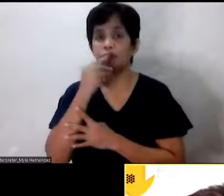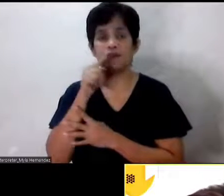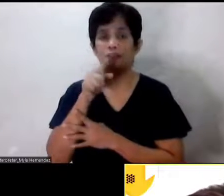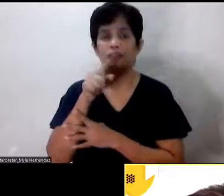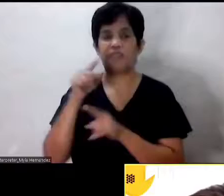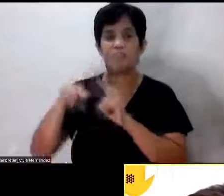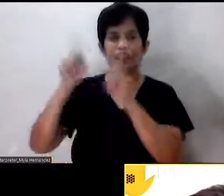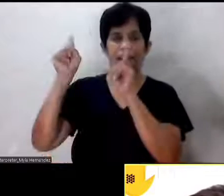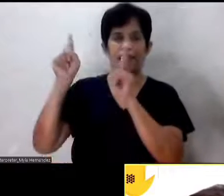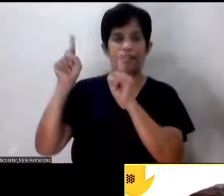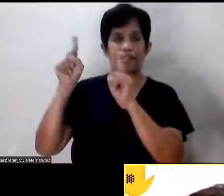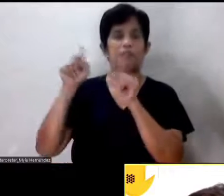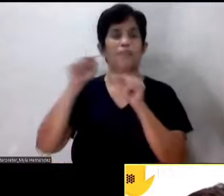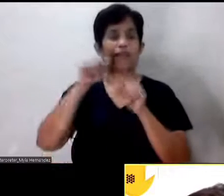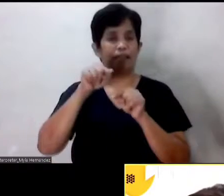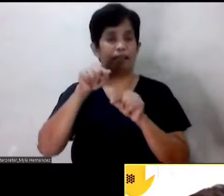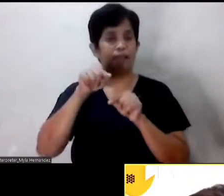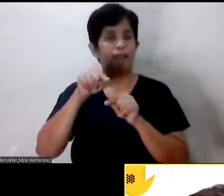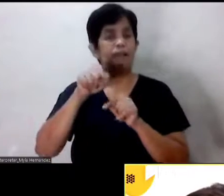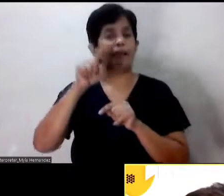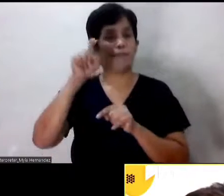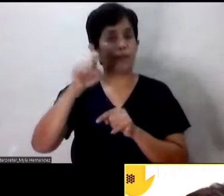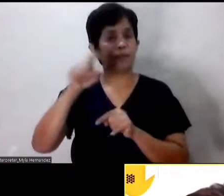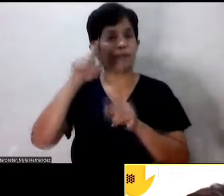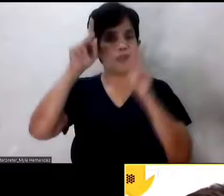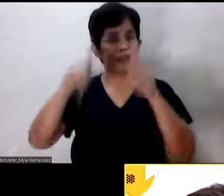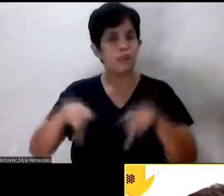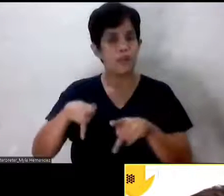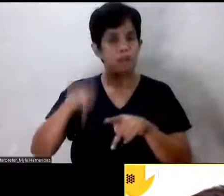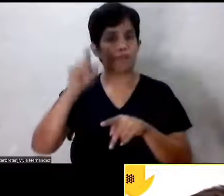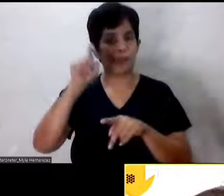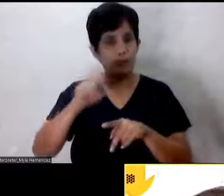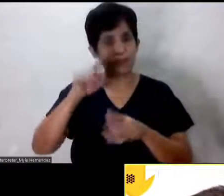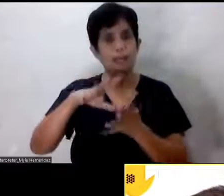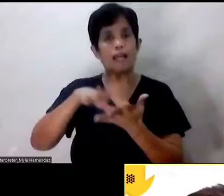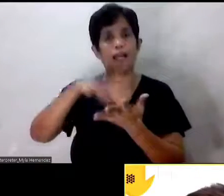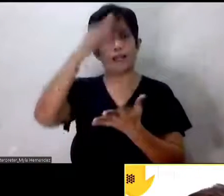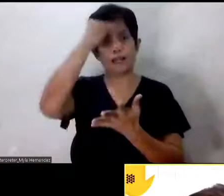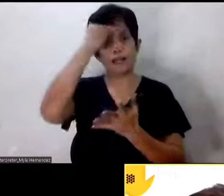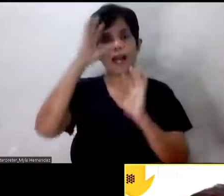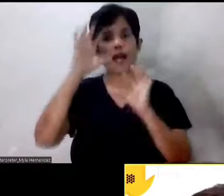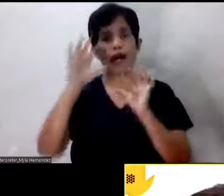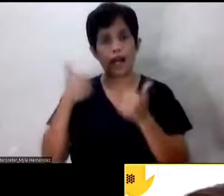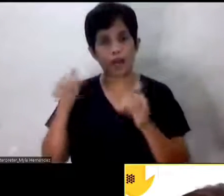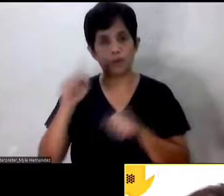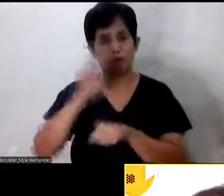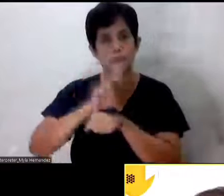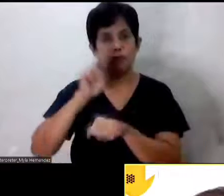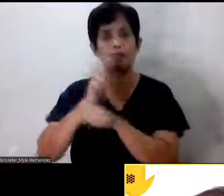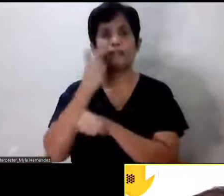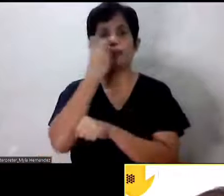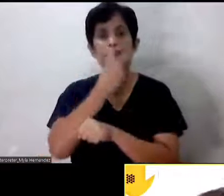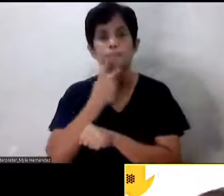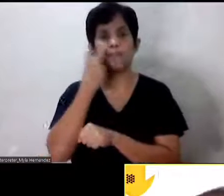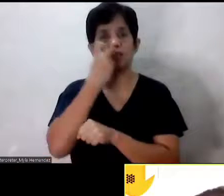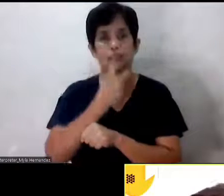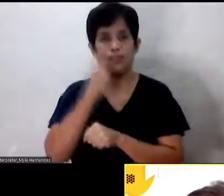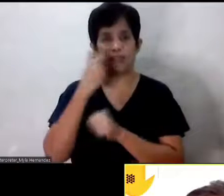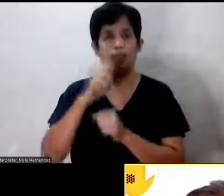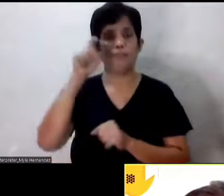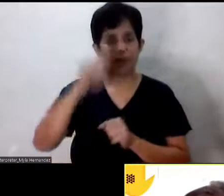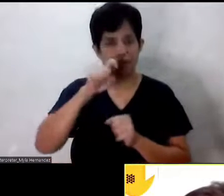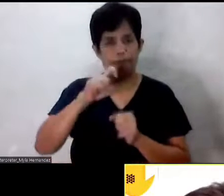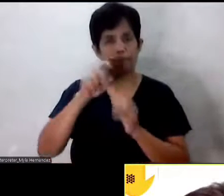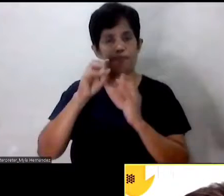he has, that person has to relearn how to use the speech, okay, so, kailangan niyang pag-aralan lahat, okay,